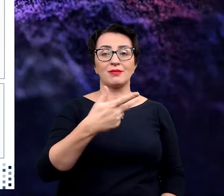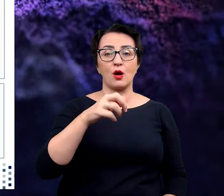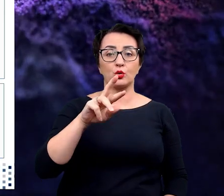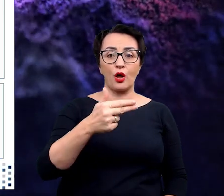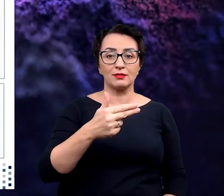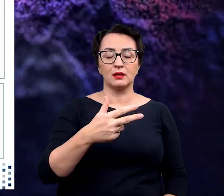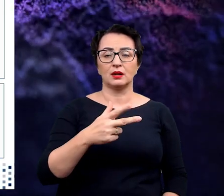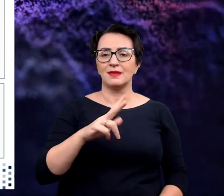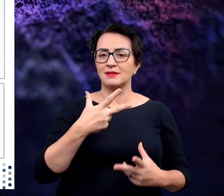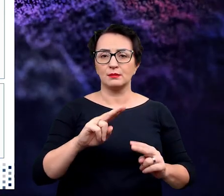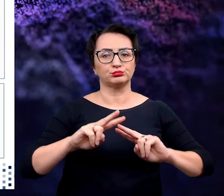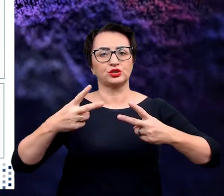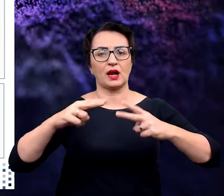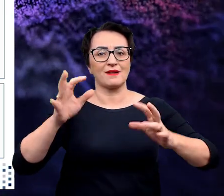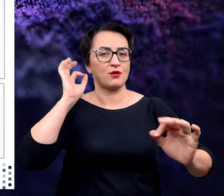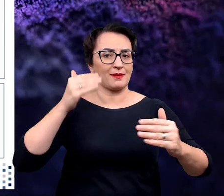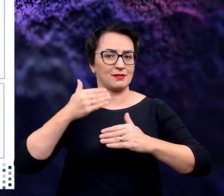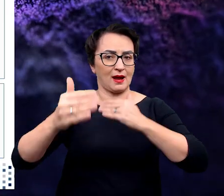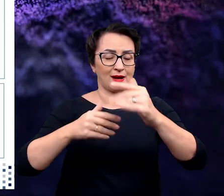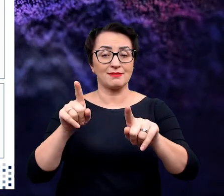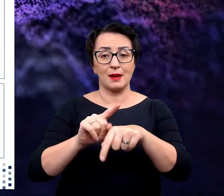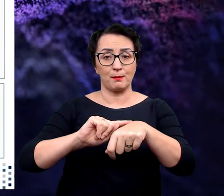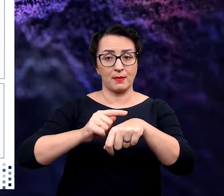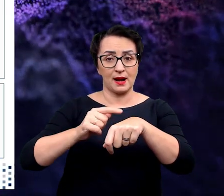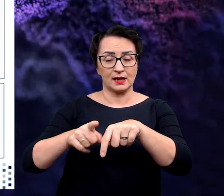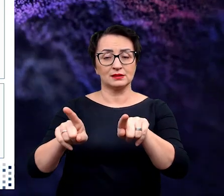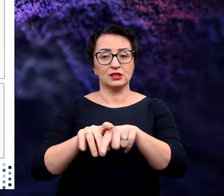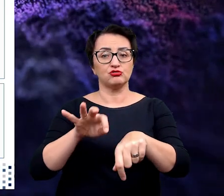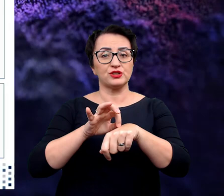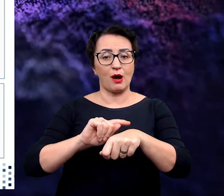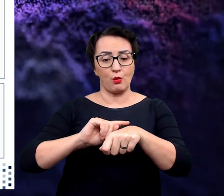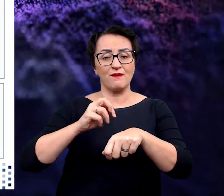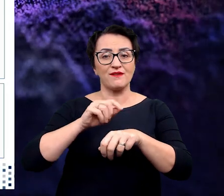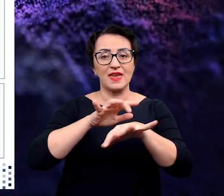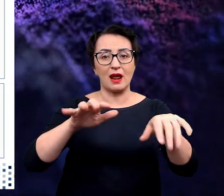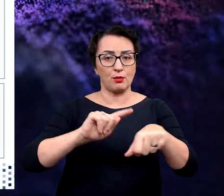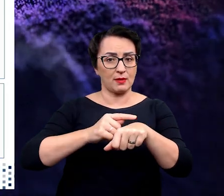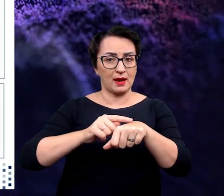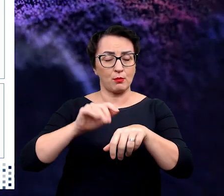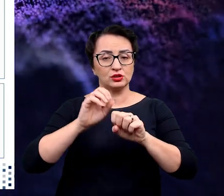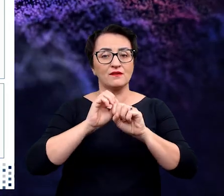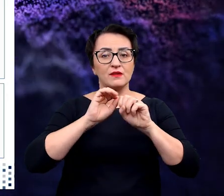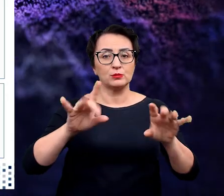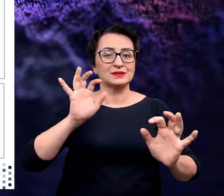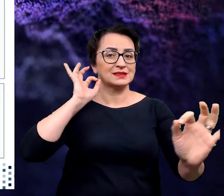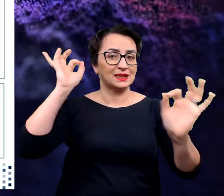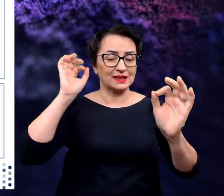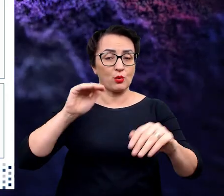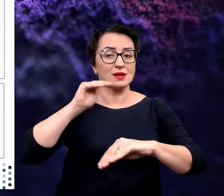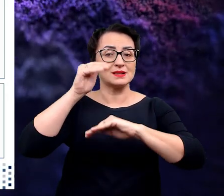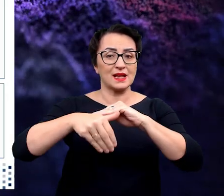przekazuje informacji dalej. Tutaj pęcherzyki również z ciała wielopęcherzykowego mogą wypuszczać